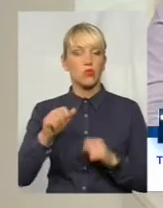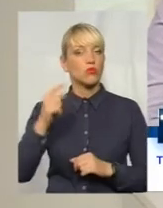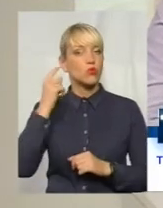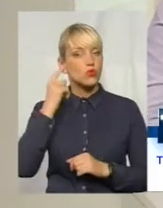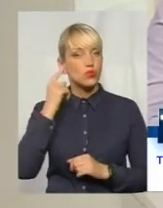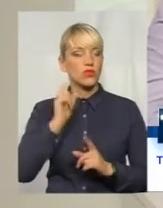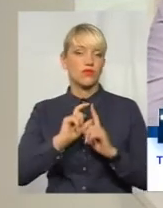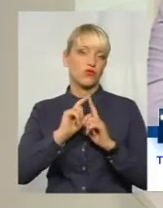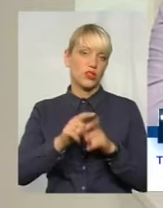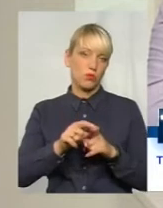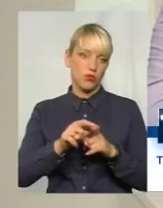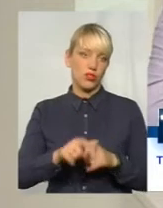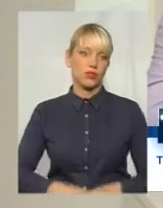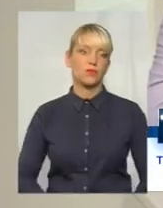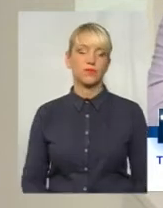Ми продовжуємо.